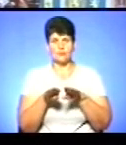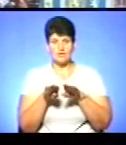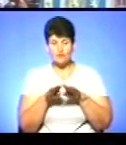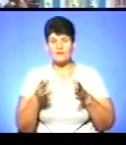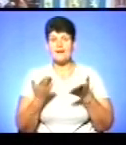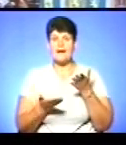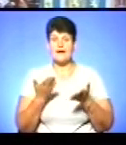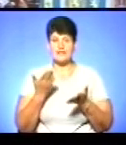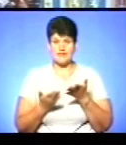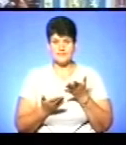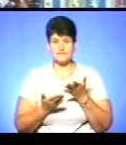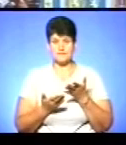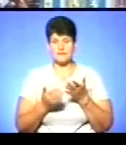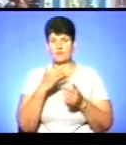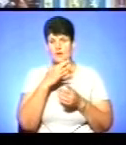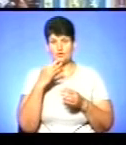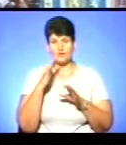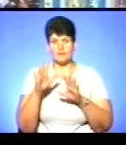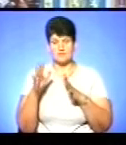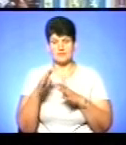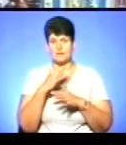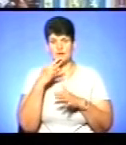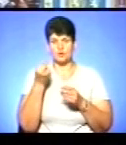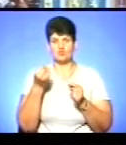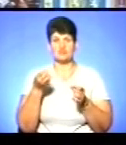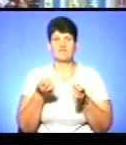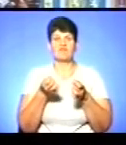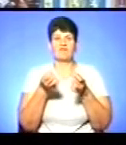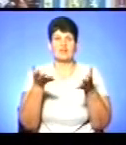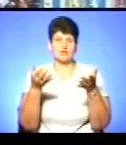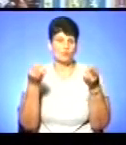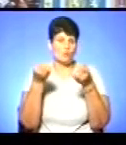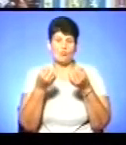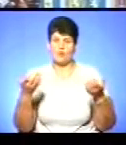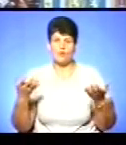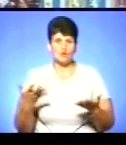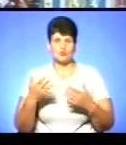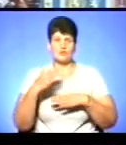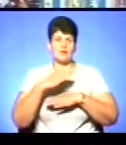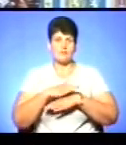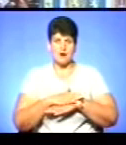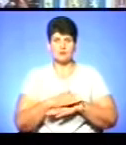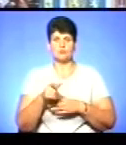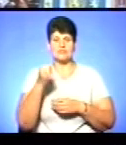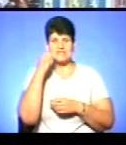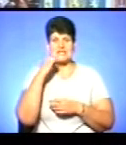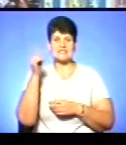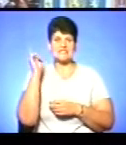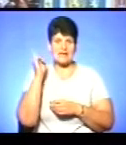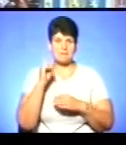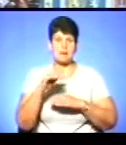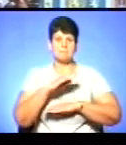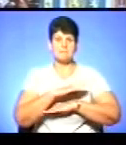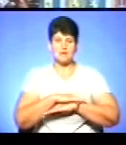Але в багатьох випадках багато грошей ми викинемо просто так на парти, тому що за старими партами, якщо так можна